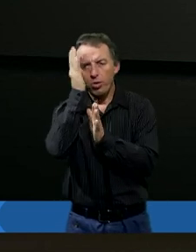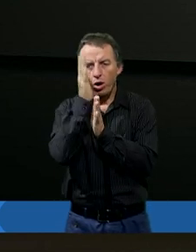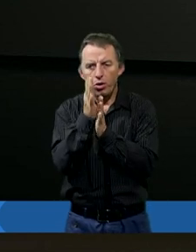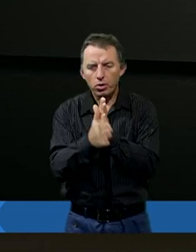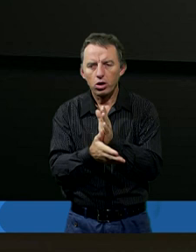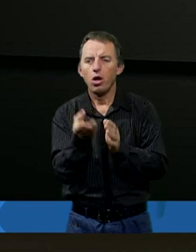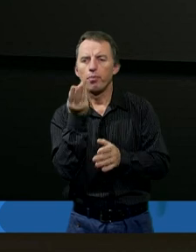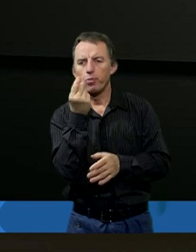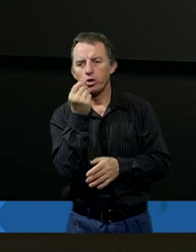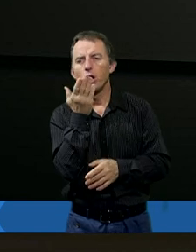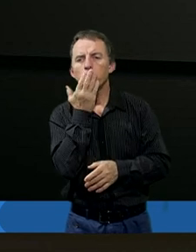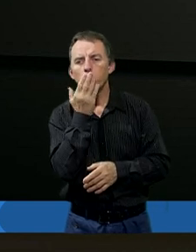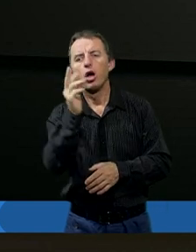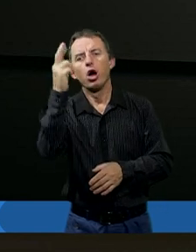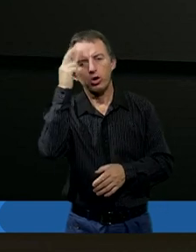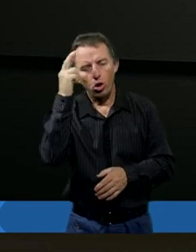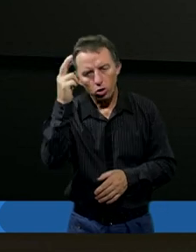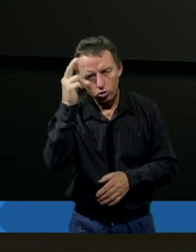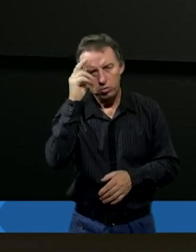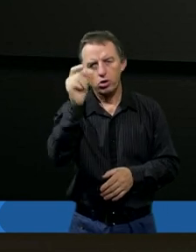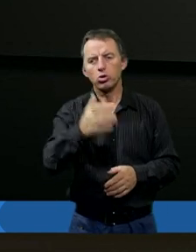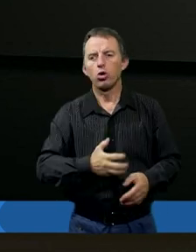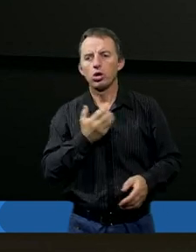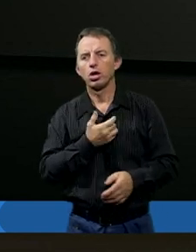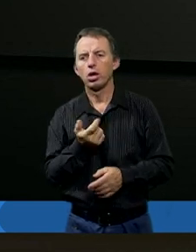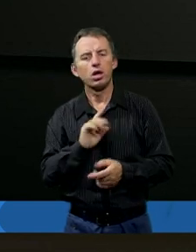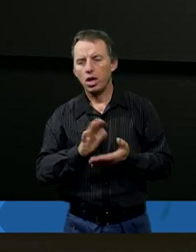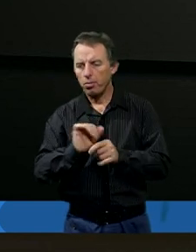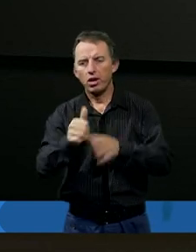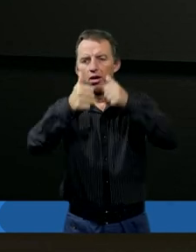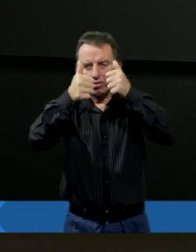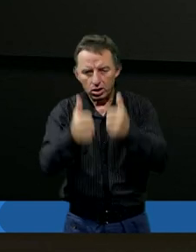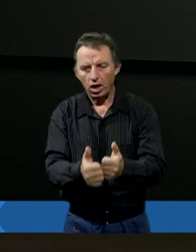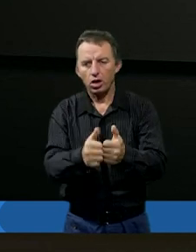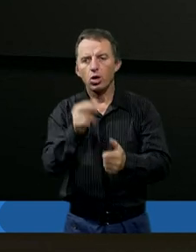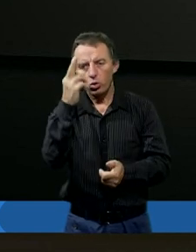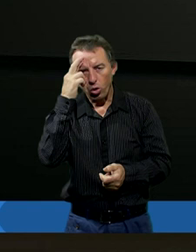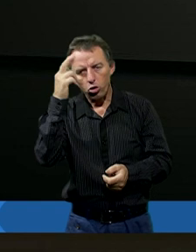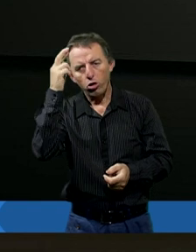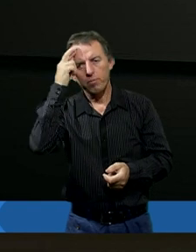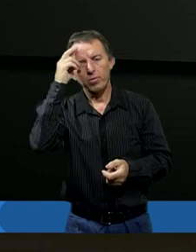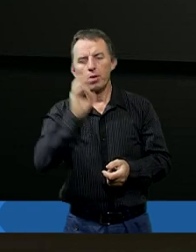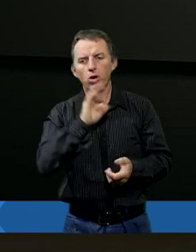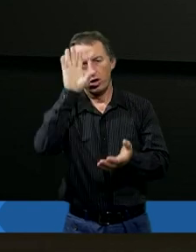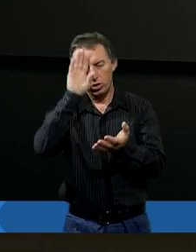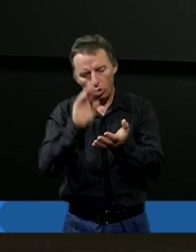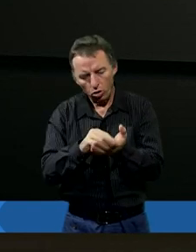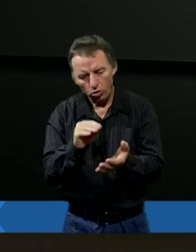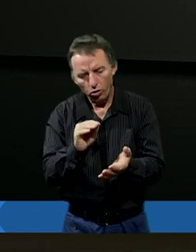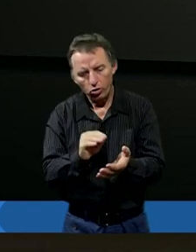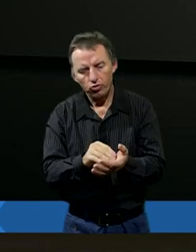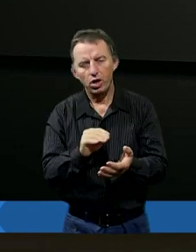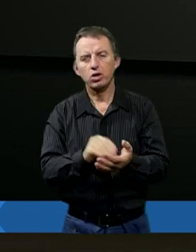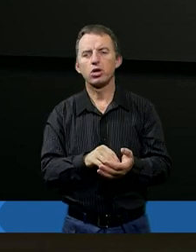potrzebuje pocieszenia. I my mówimy, rozumiem, co czujesz. Bardzo często nie będąc w stanie nawet zrozumieć. Ja powiem z mojego doświadczenia,